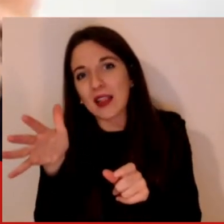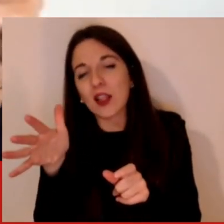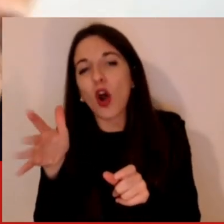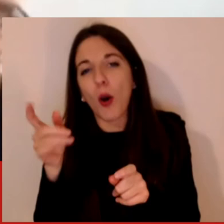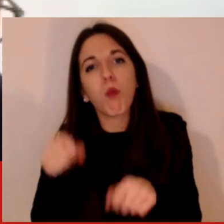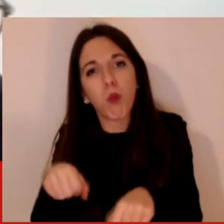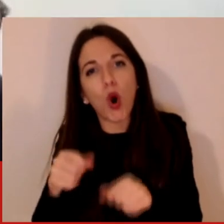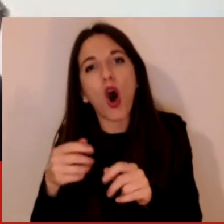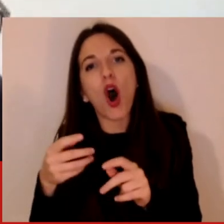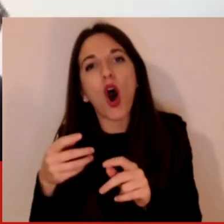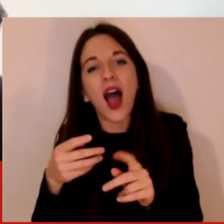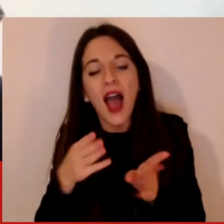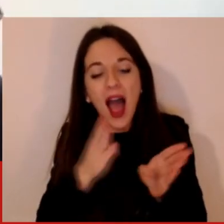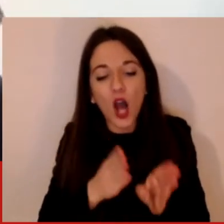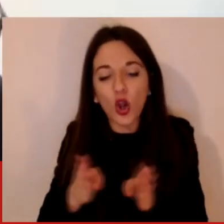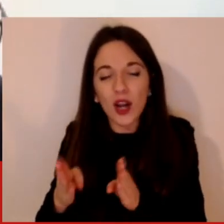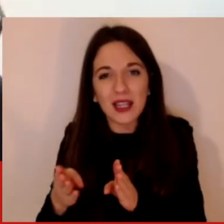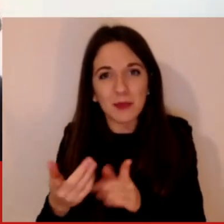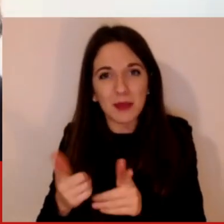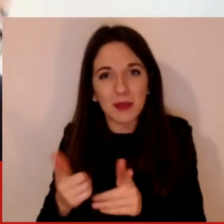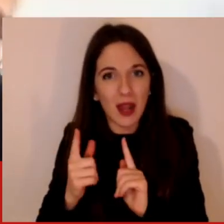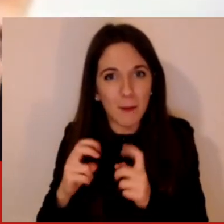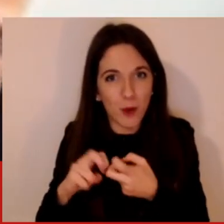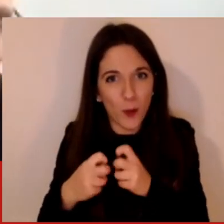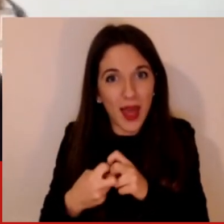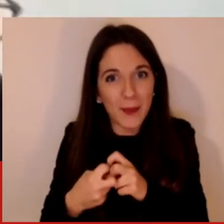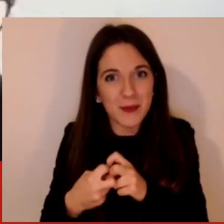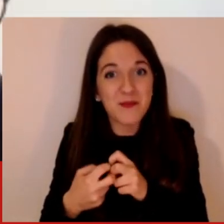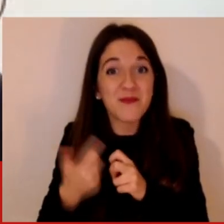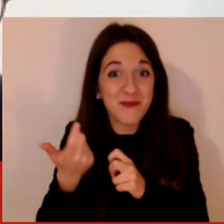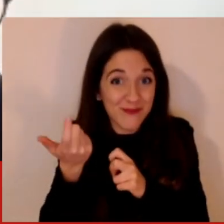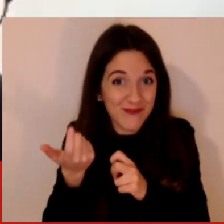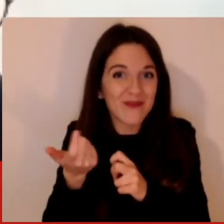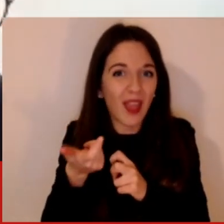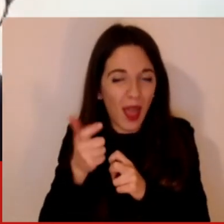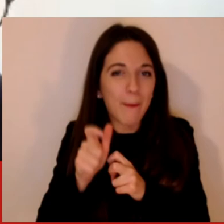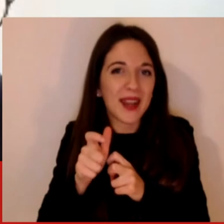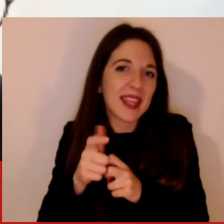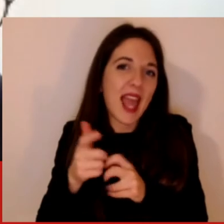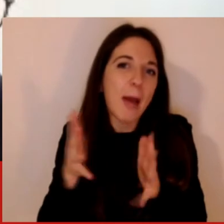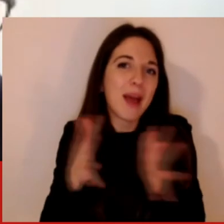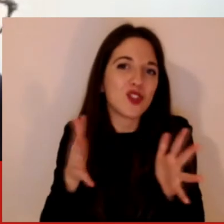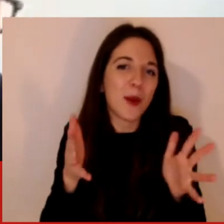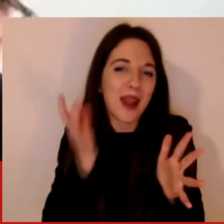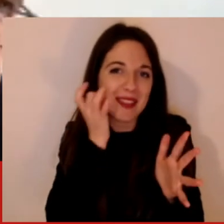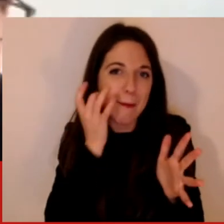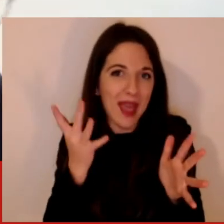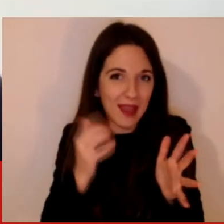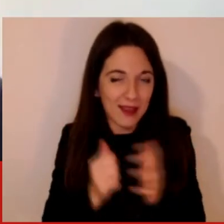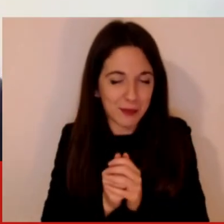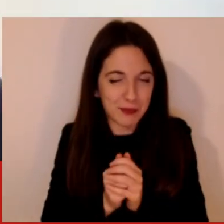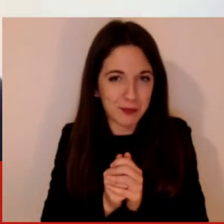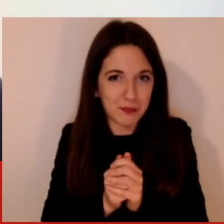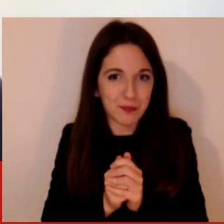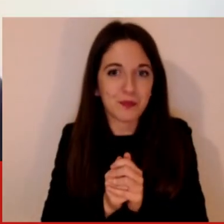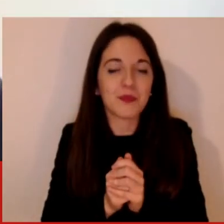stesso con algoritmi che hanno determinato in alcuni casi negli Stati Uniti alcuni outcome del sistema